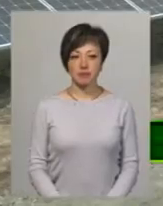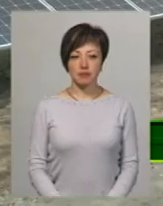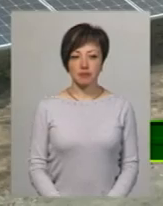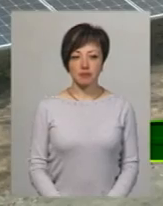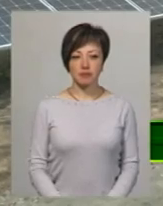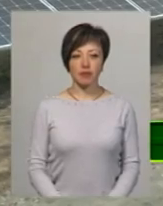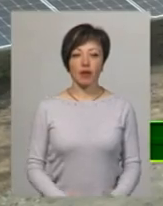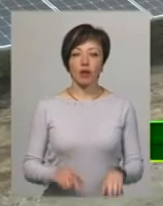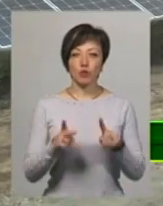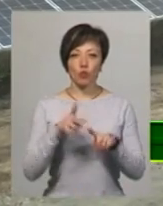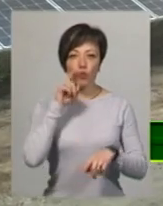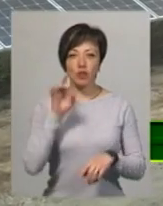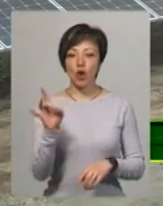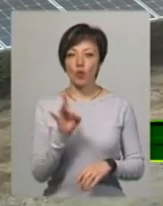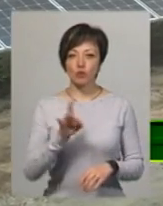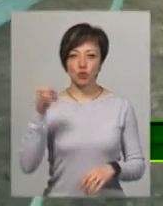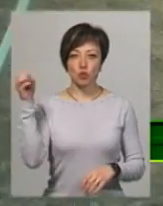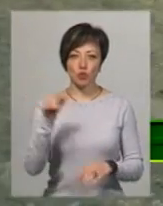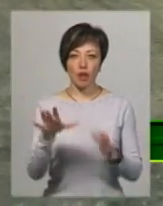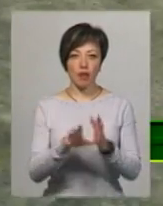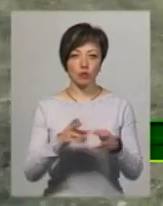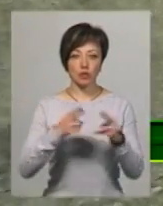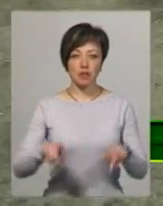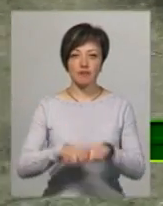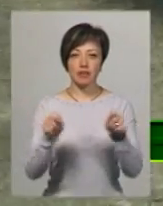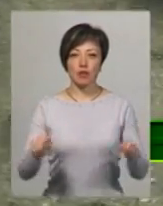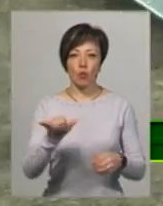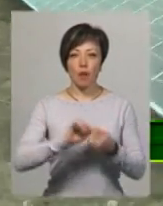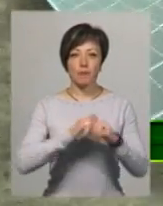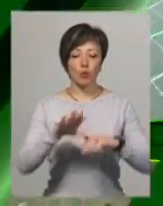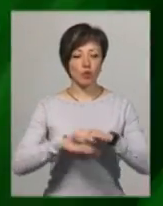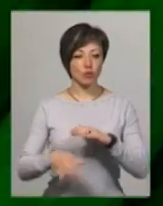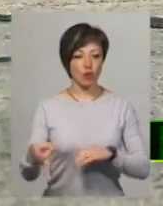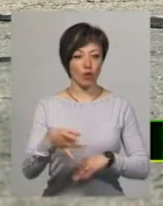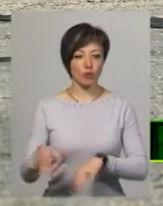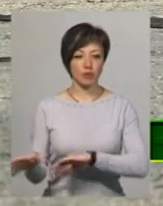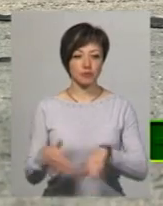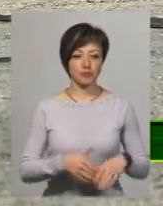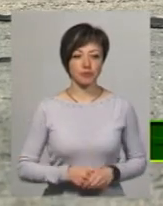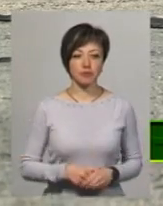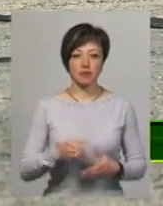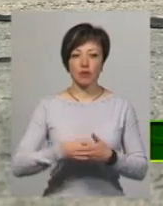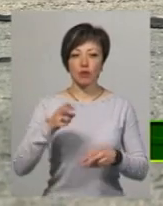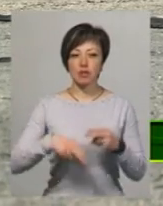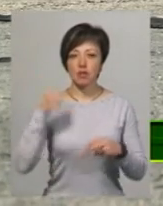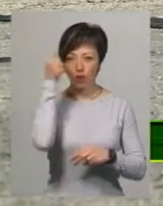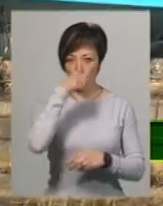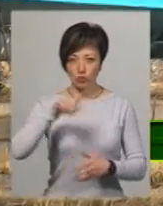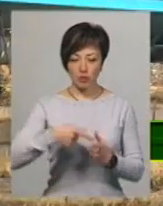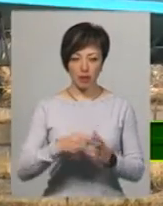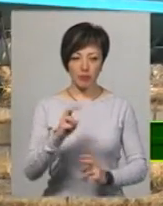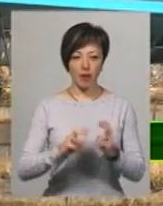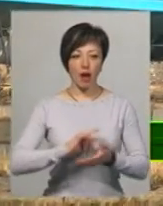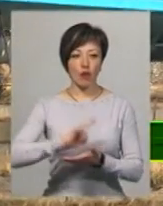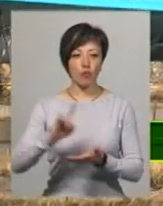Другу в Україні за розмірами сонячну електростанцію відкрили у Кам'янець-Подільському районі. До кінця року з комунального підприємства